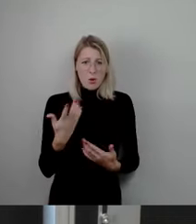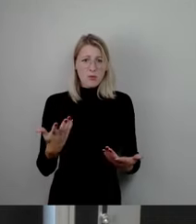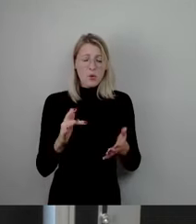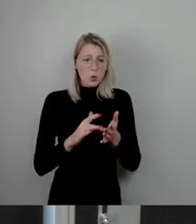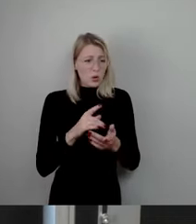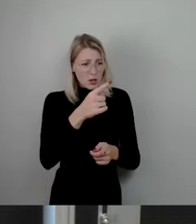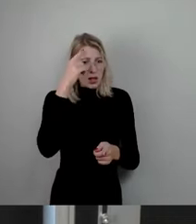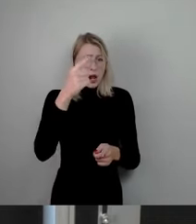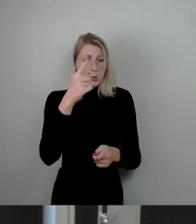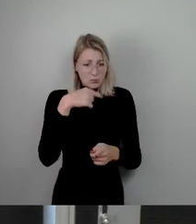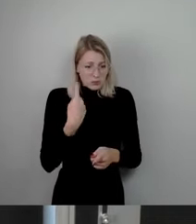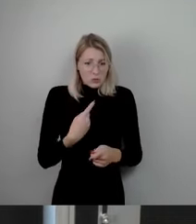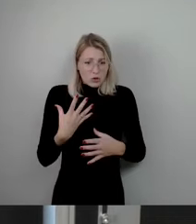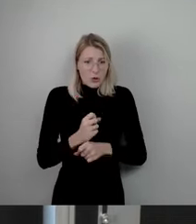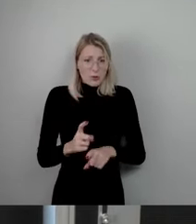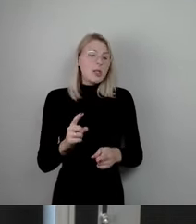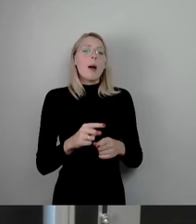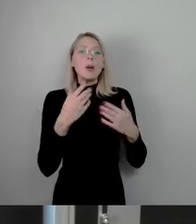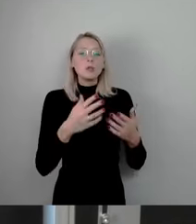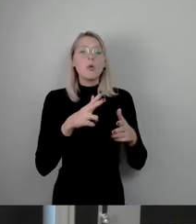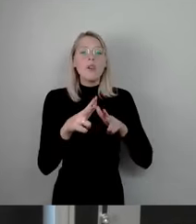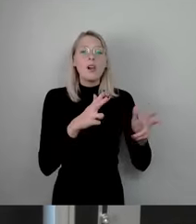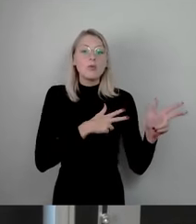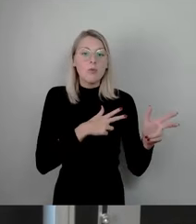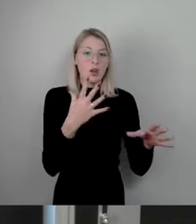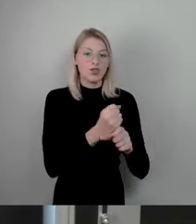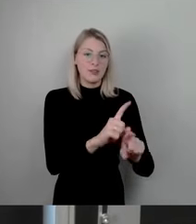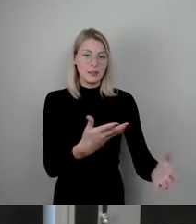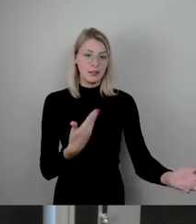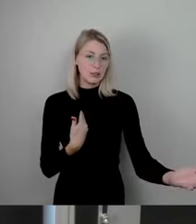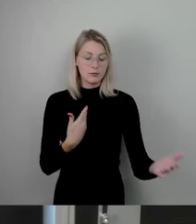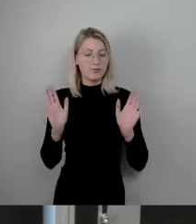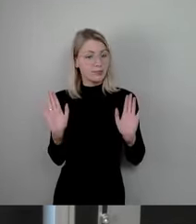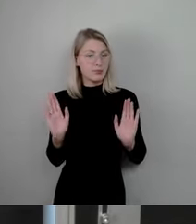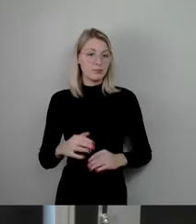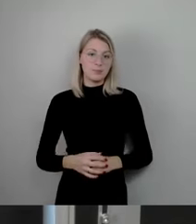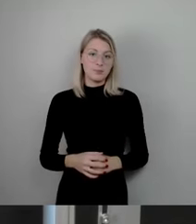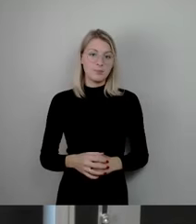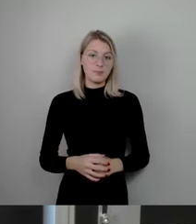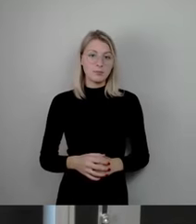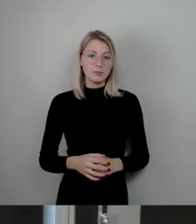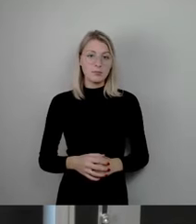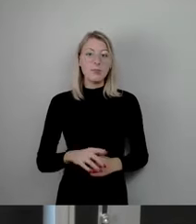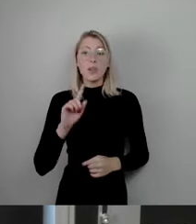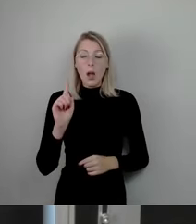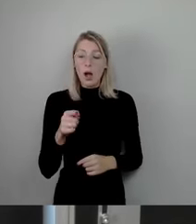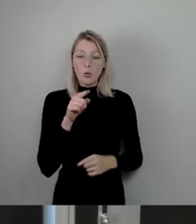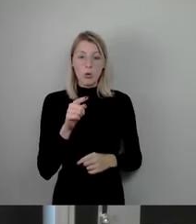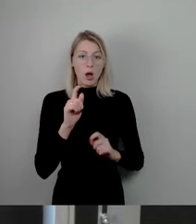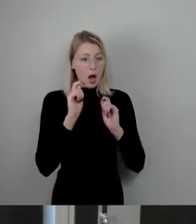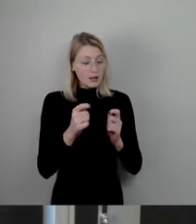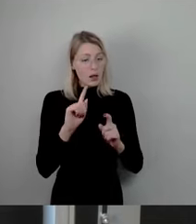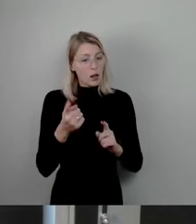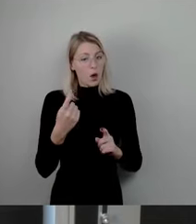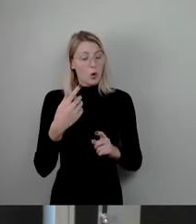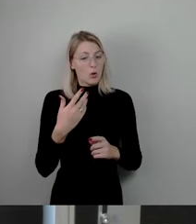Derweile kriegt es die Verwaltung nicht hin. Dummerweise bestärkt mich auch der Antrag hier dazu. zwar aus einem ganz